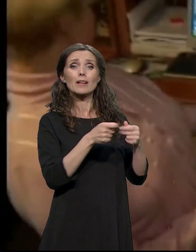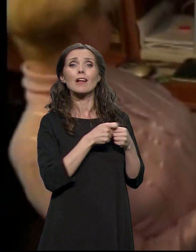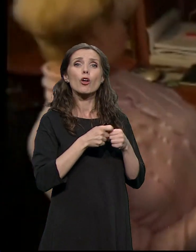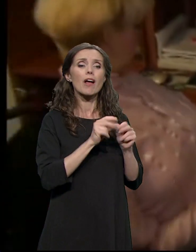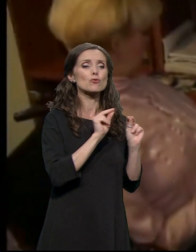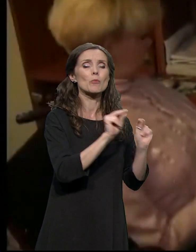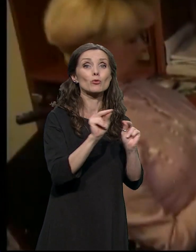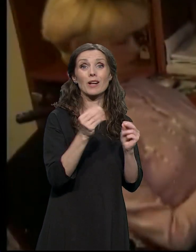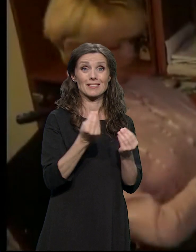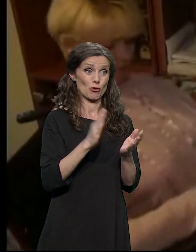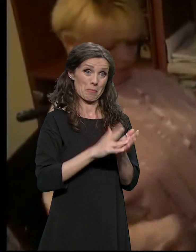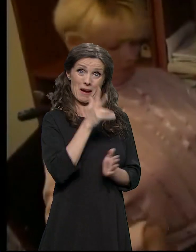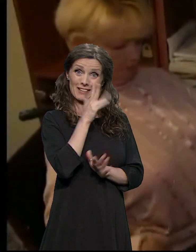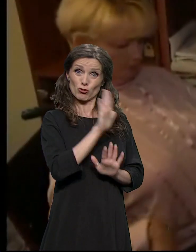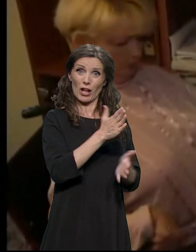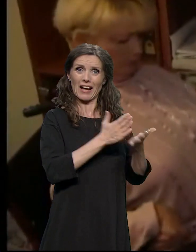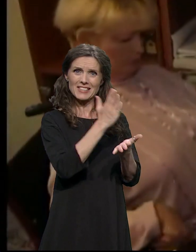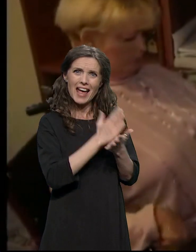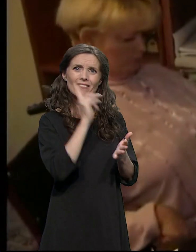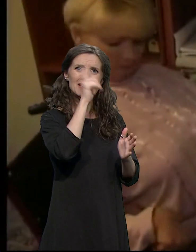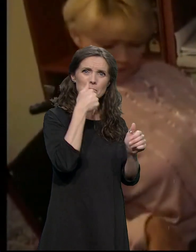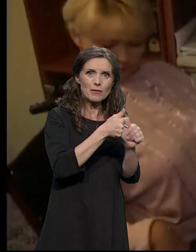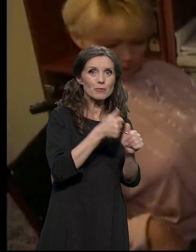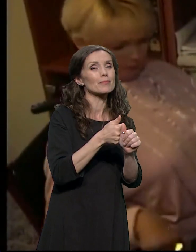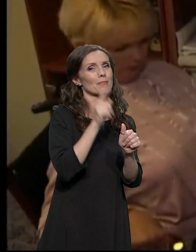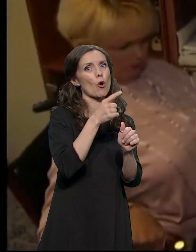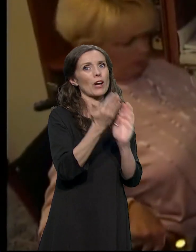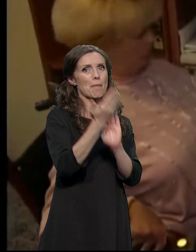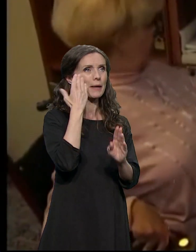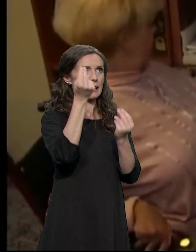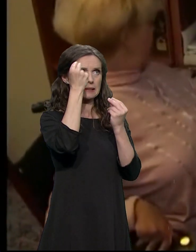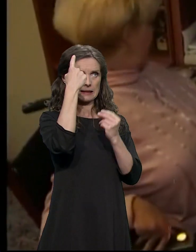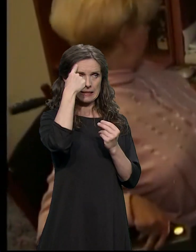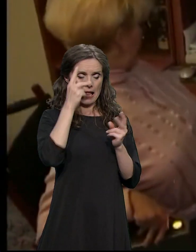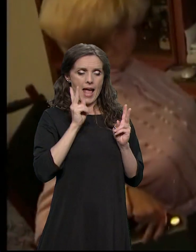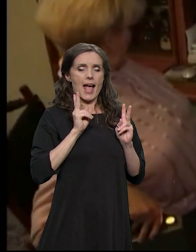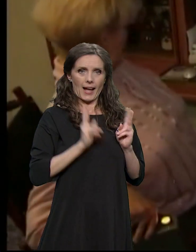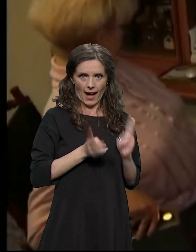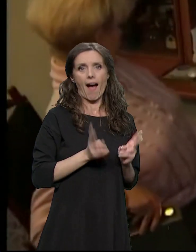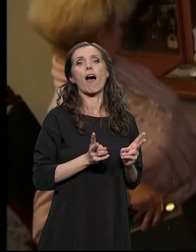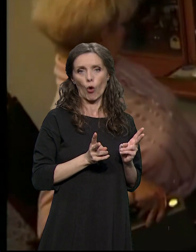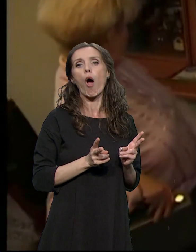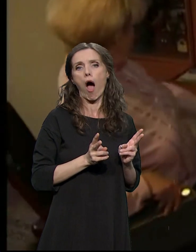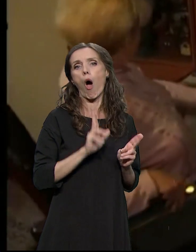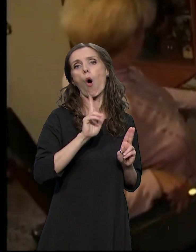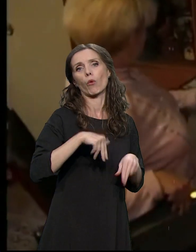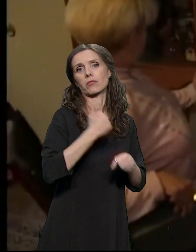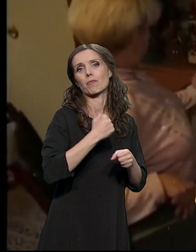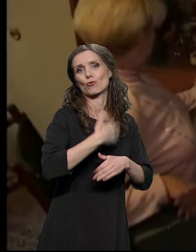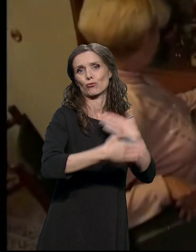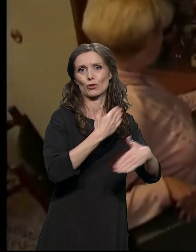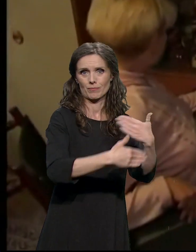je za takvu vrstu servisa neophodno imati određena znanja i veštine da bi se u njemu moglo